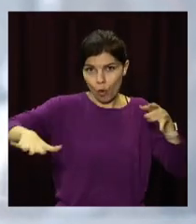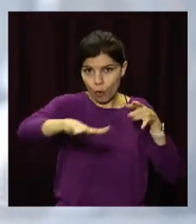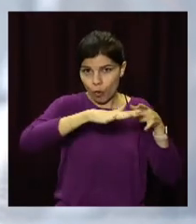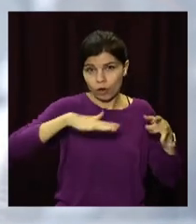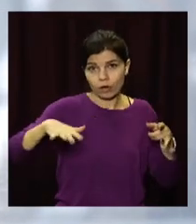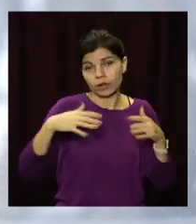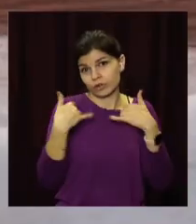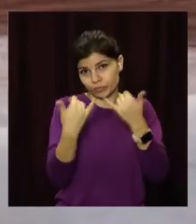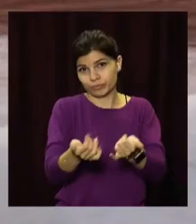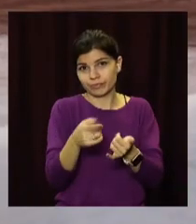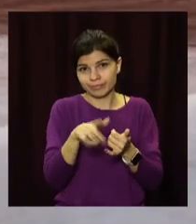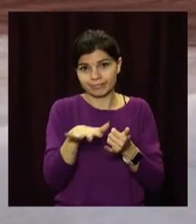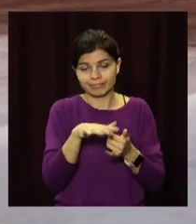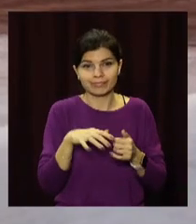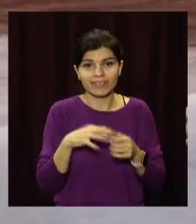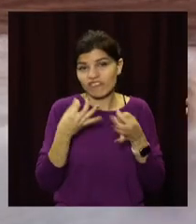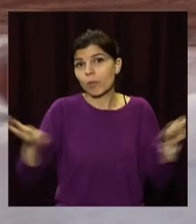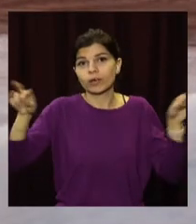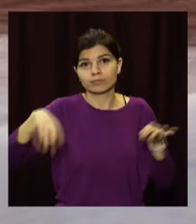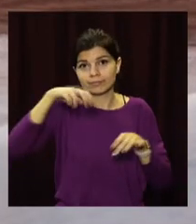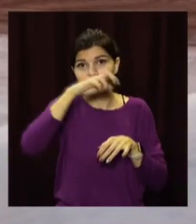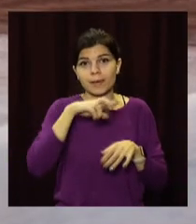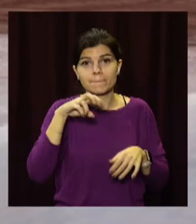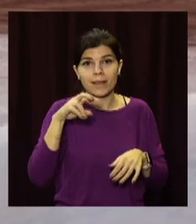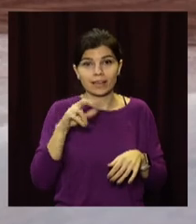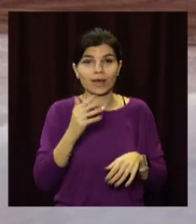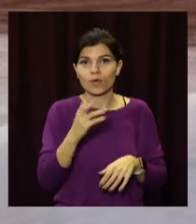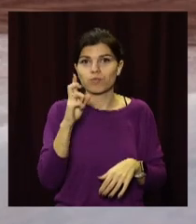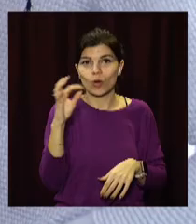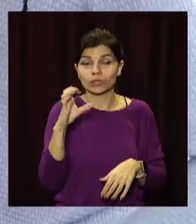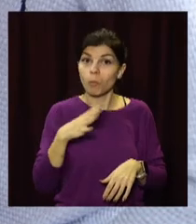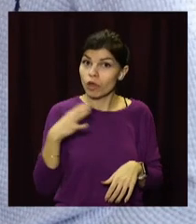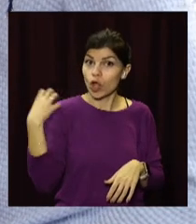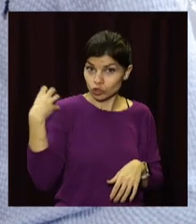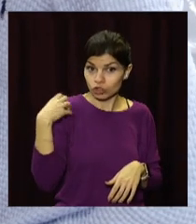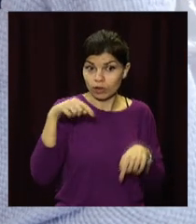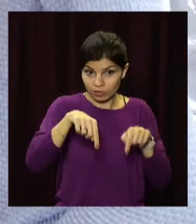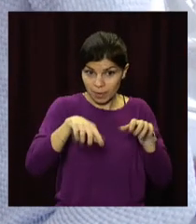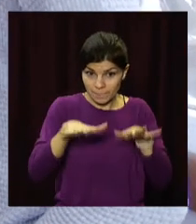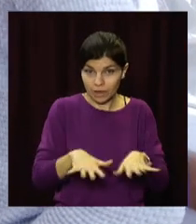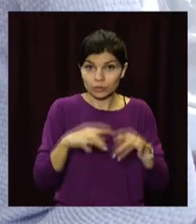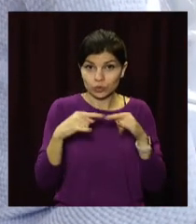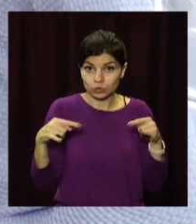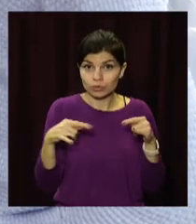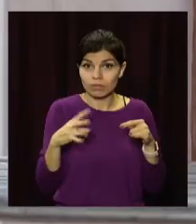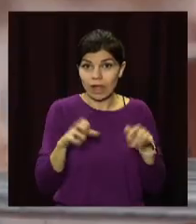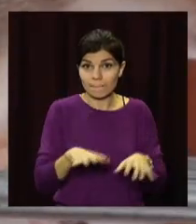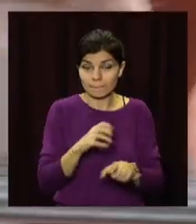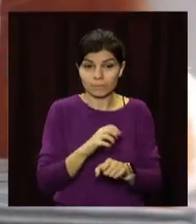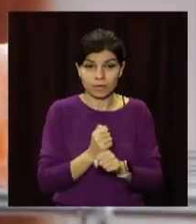тепер цей Білк – наш бос. До цього сидів начальник за цим столом на цьому місці.